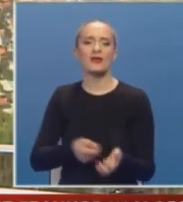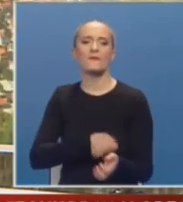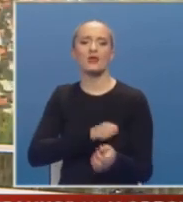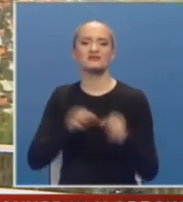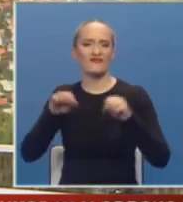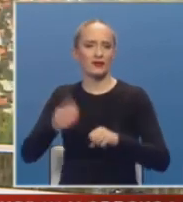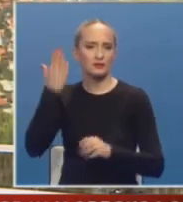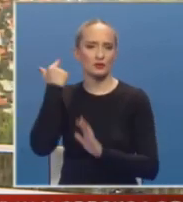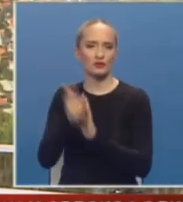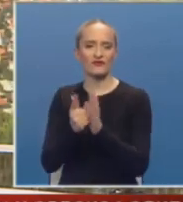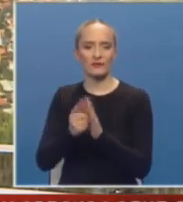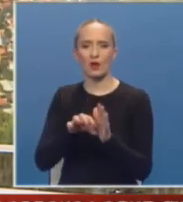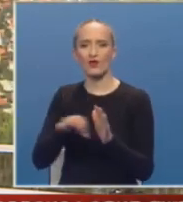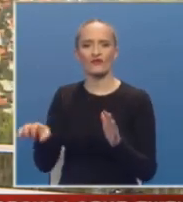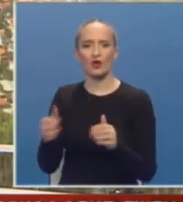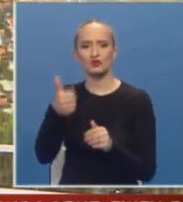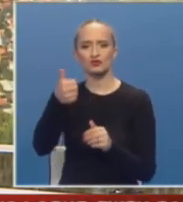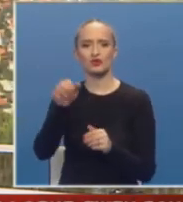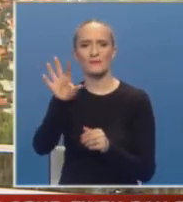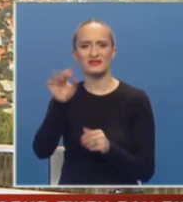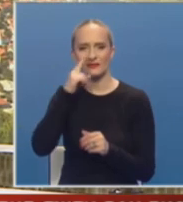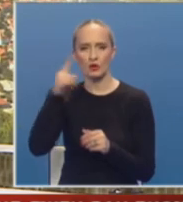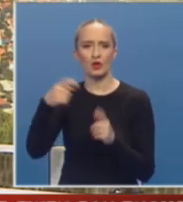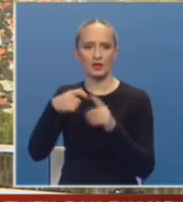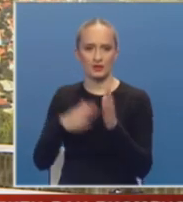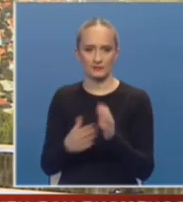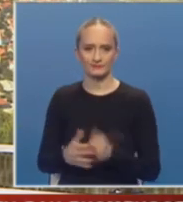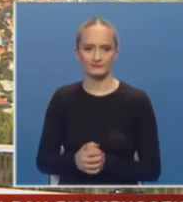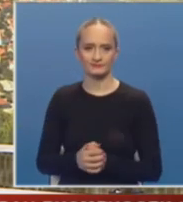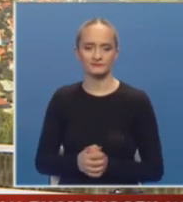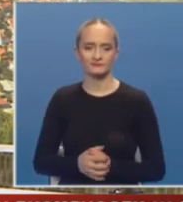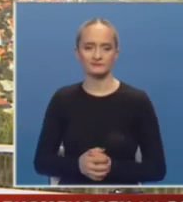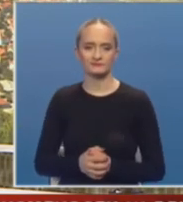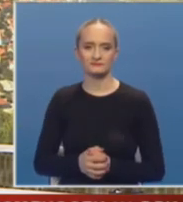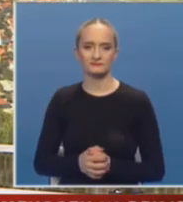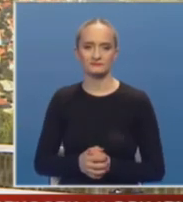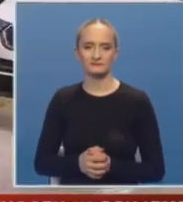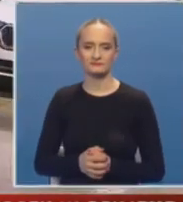Za opremenje policije vlada je u proteklom periodu izdvojila oko 150 miliona maraka.